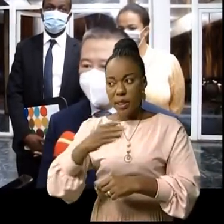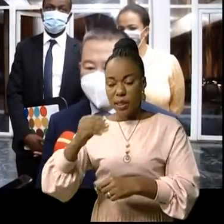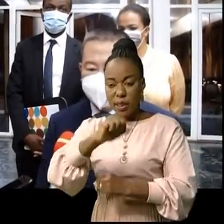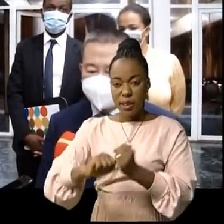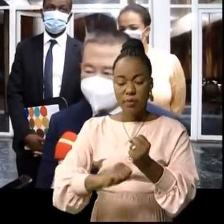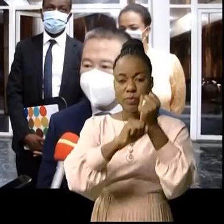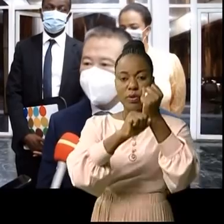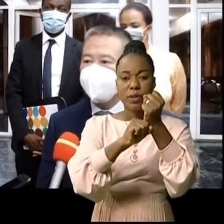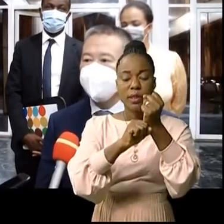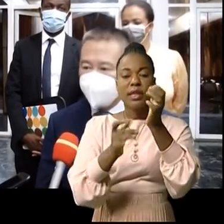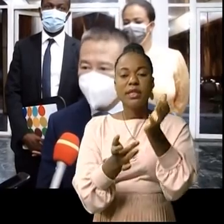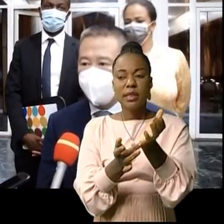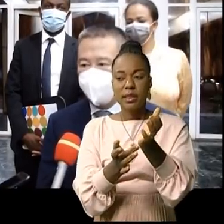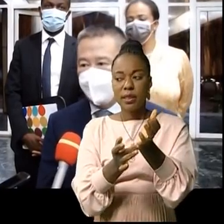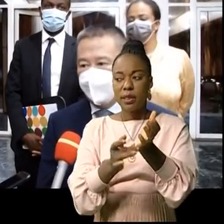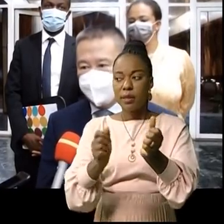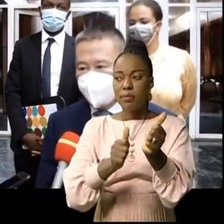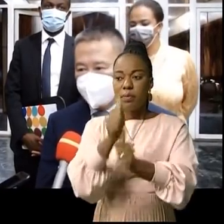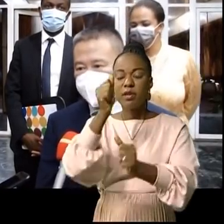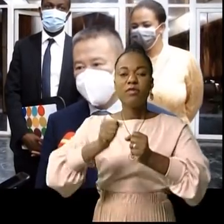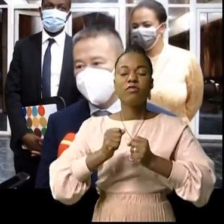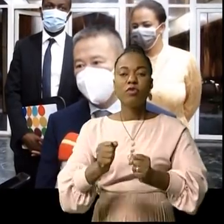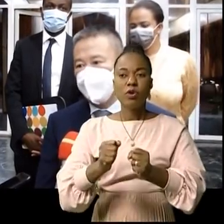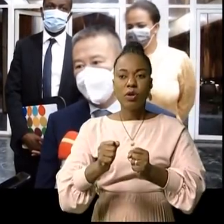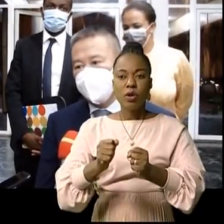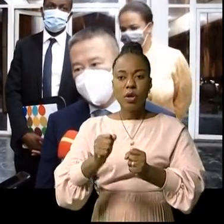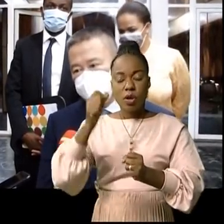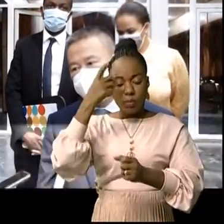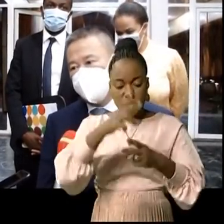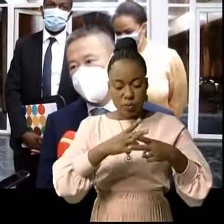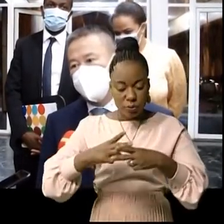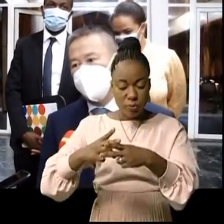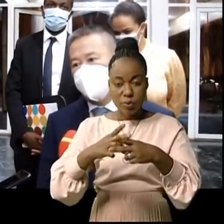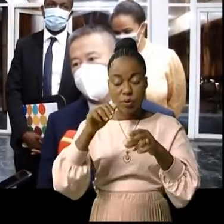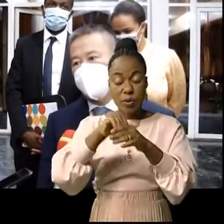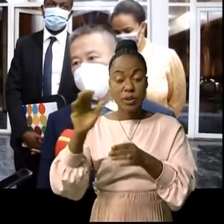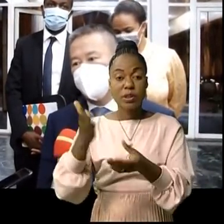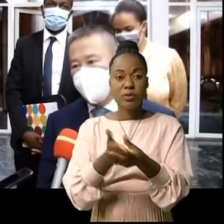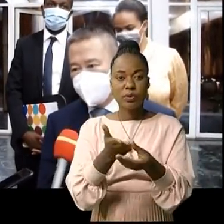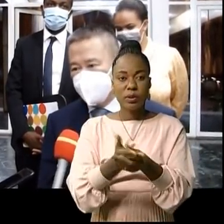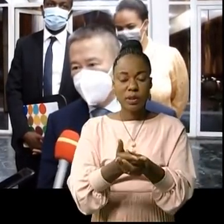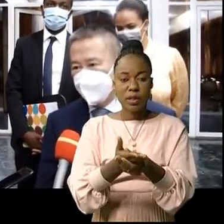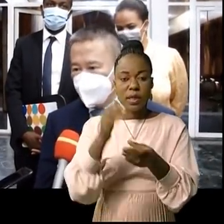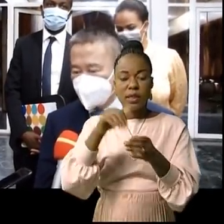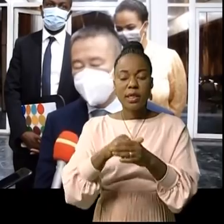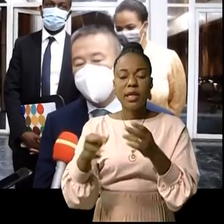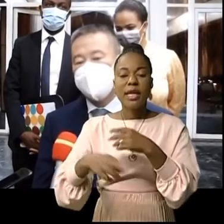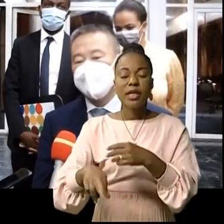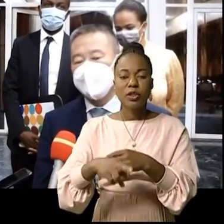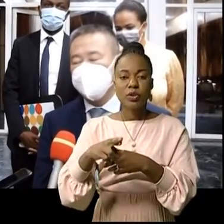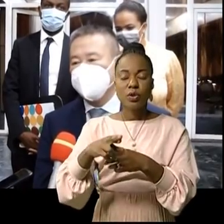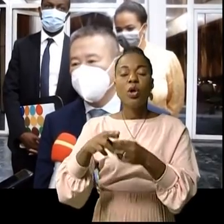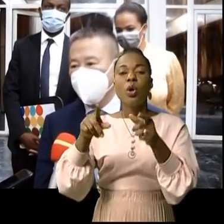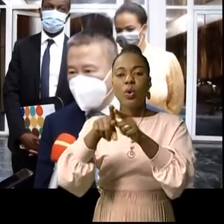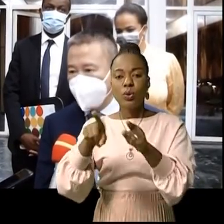appui technique plus fort dans la gestion de ces dossiers de la région, notamment